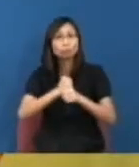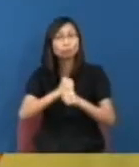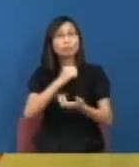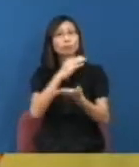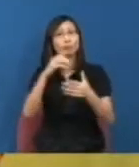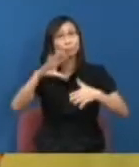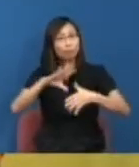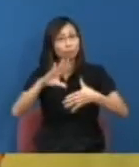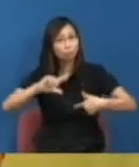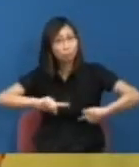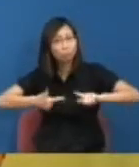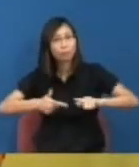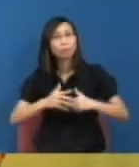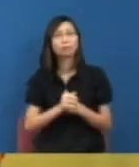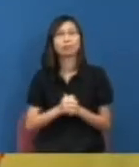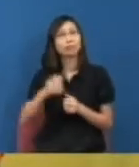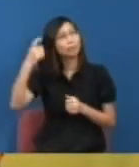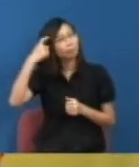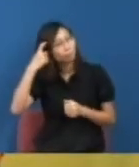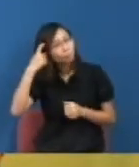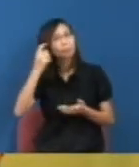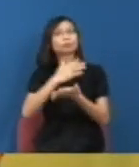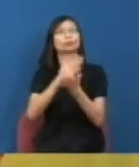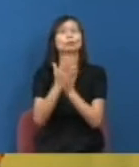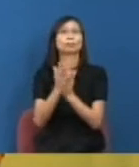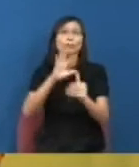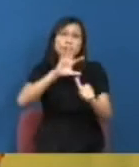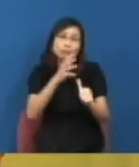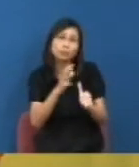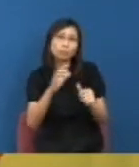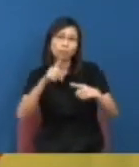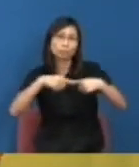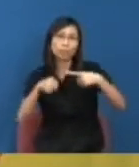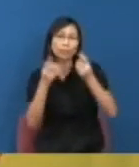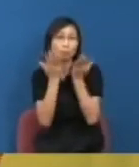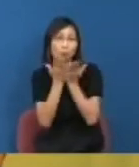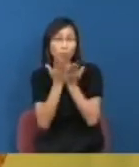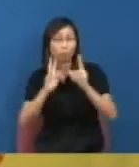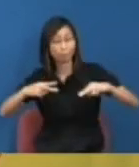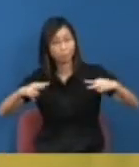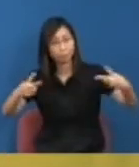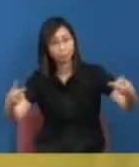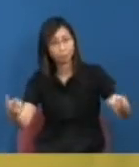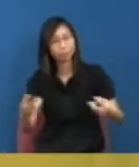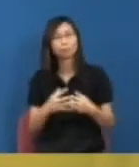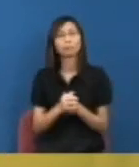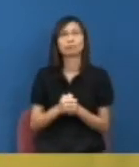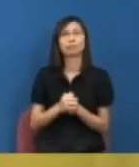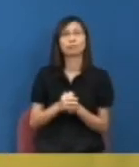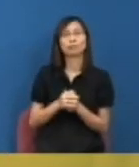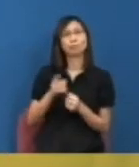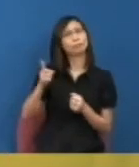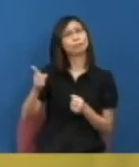理念都能吸引到一間大學即是展的路向甚至那個我叫Vision即是那個圓境剛剛你剛才